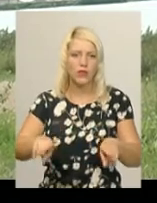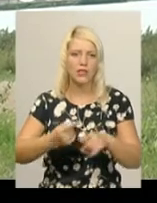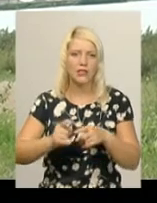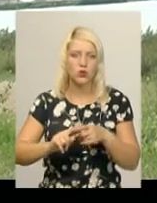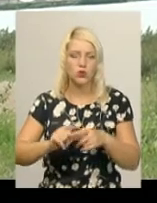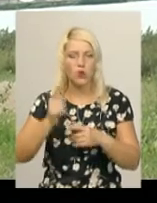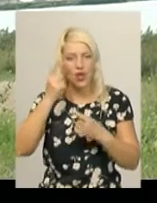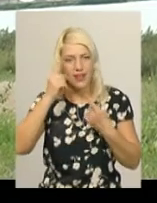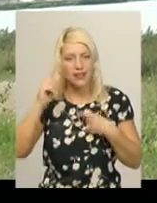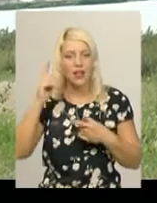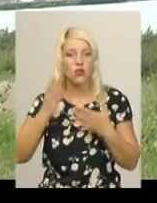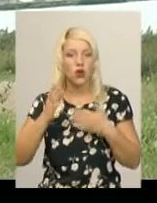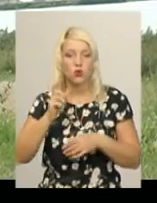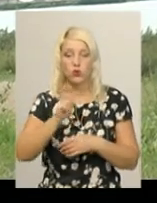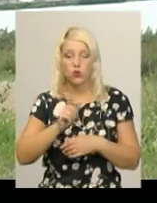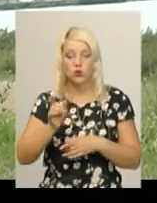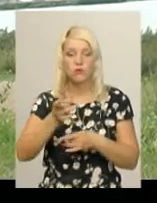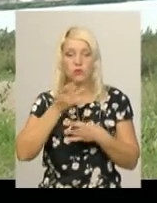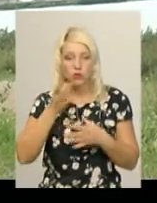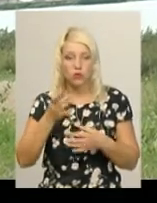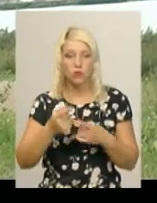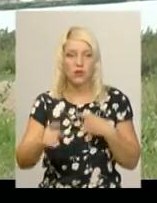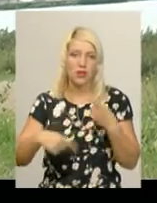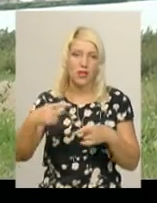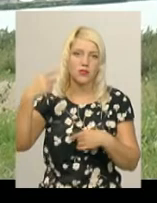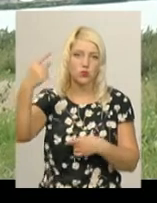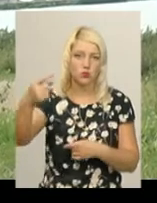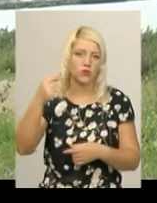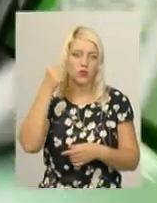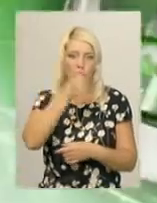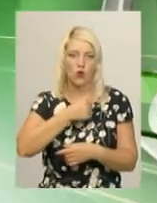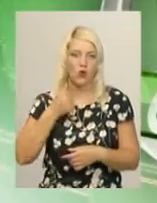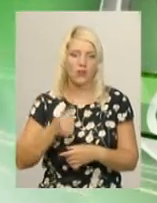якщо все буде добре, якщо Хмельчану сподобається, протягом на наступні роки постійно.